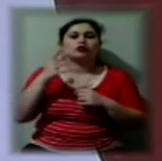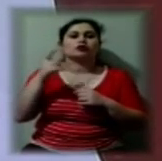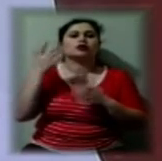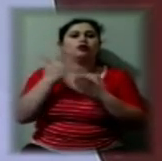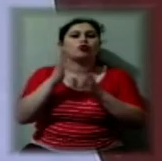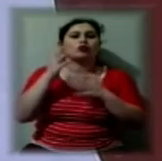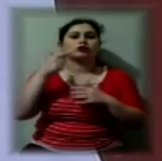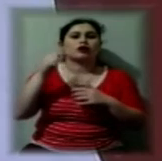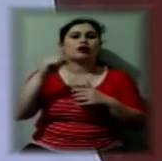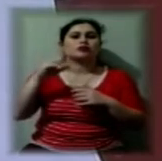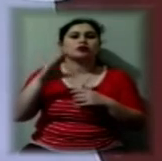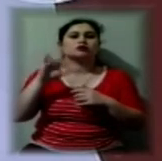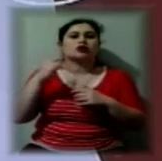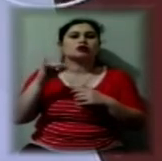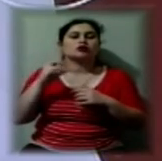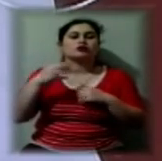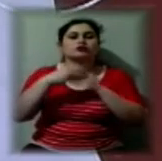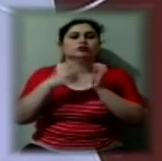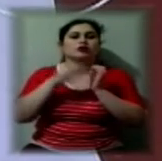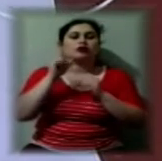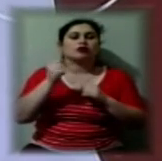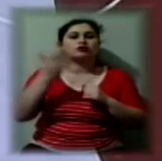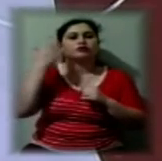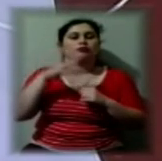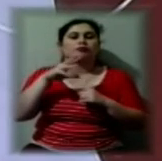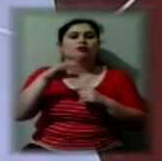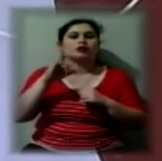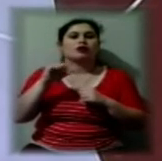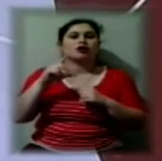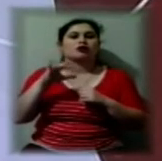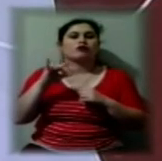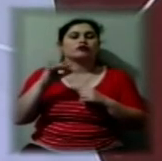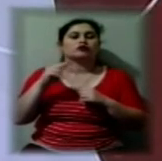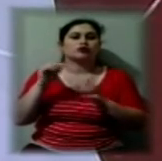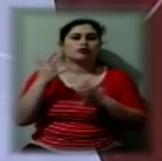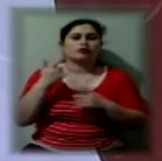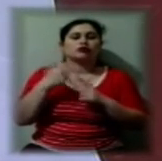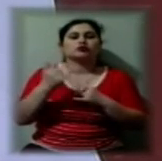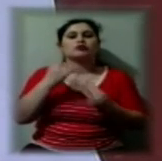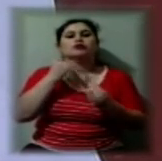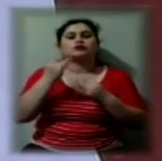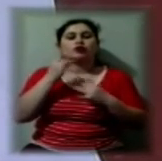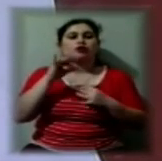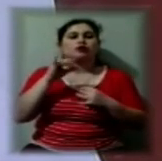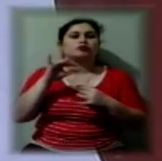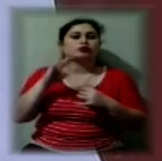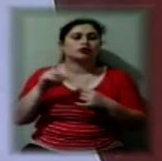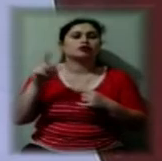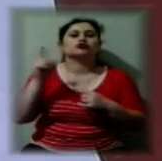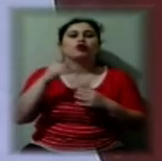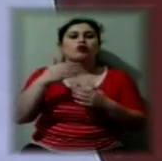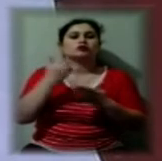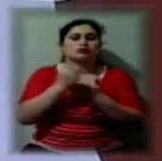Сагайдачного, 18А, раніше Михайловича. Наші кореспонденти поспілкувалися з людьми, для яких облаштовують